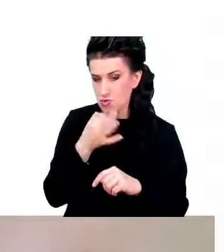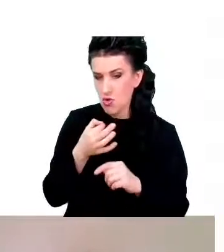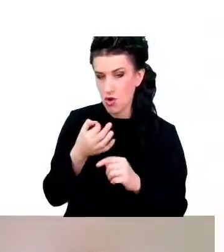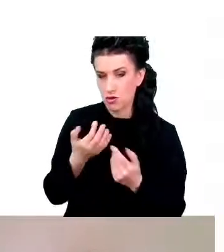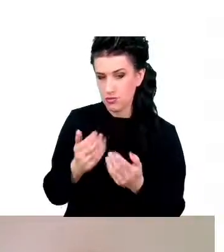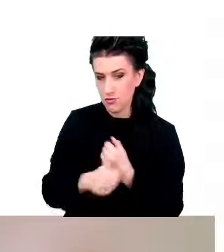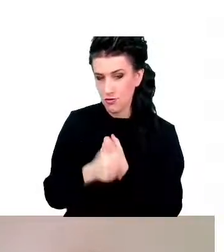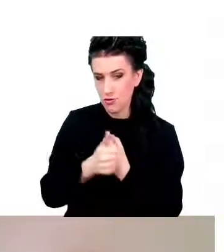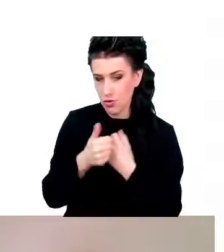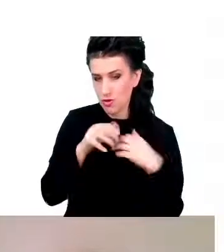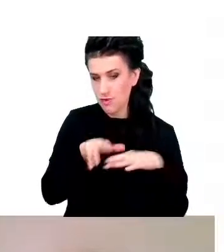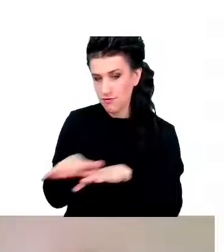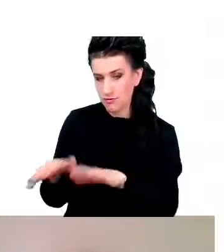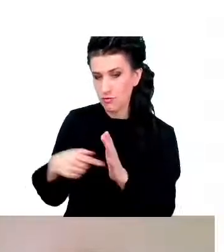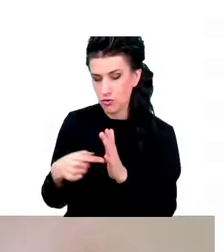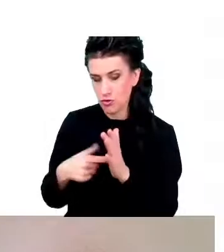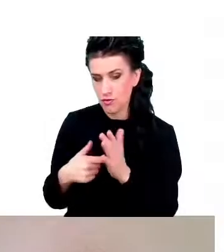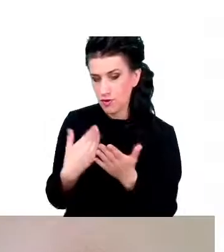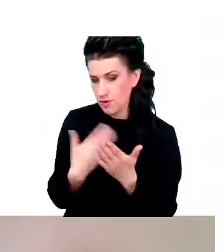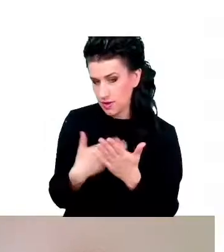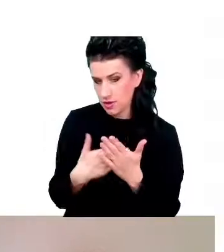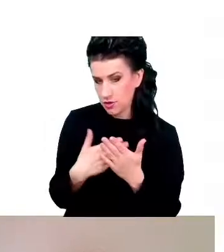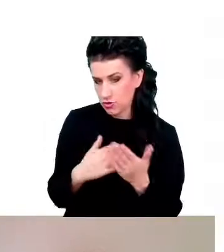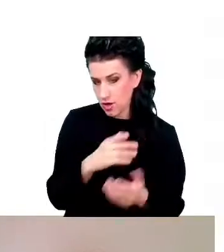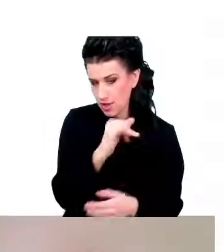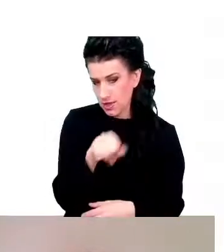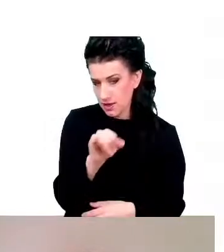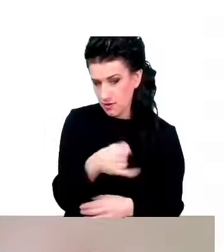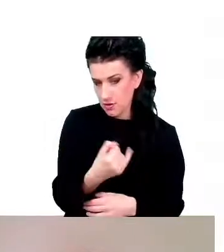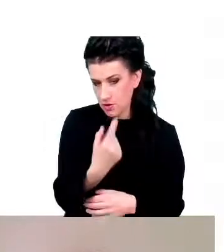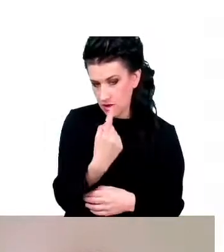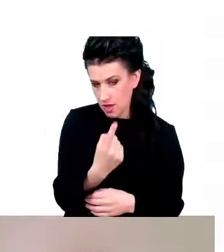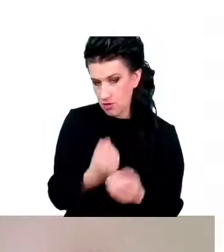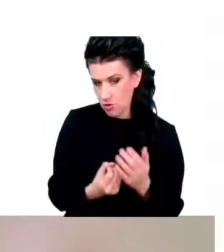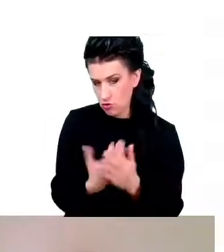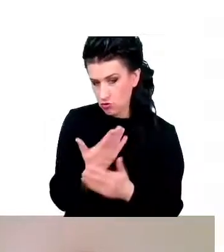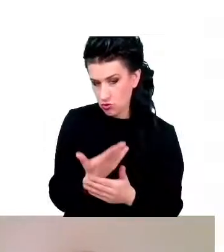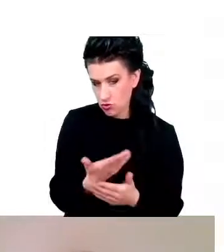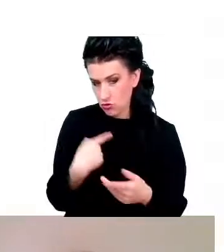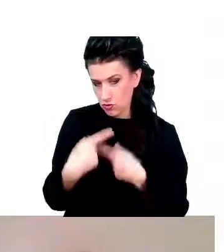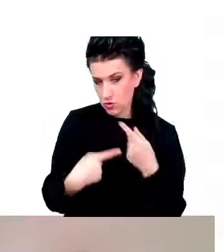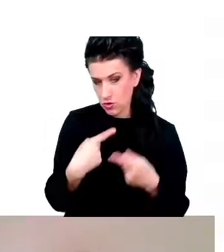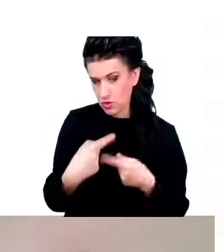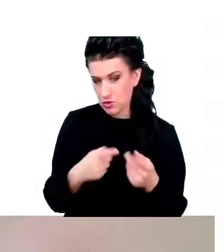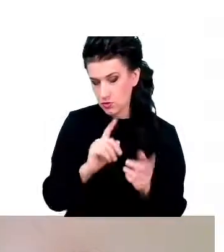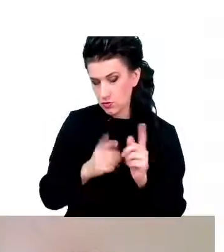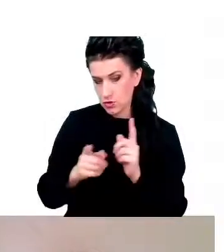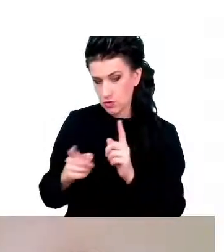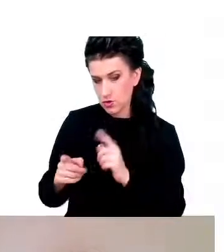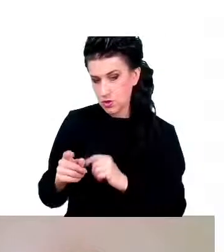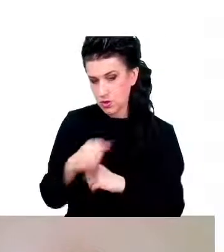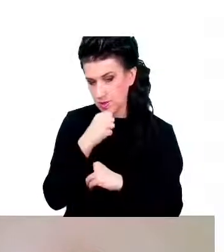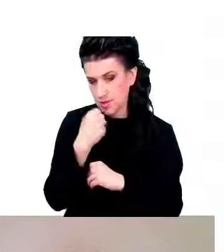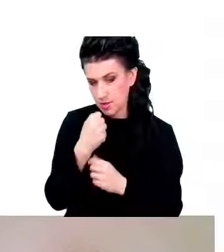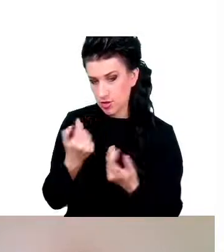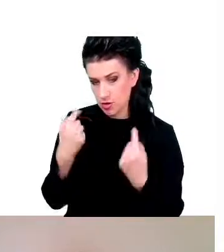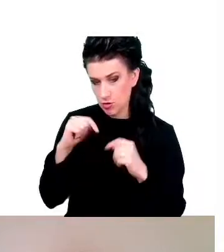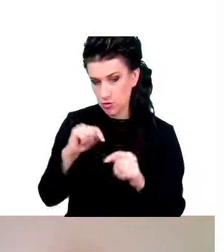procesów prowadzących do przyspieszenia starzenia organizmu.